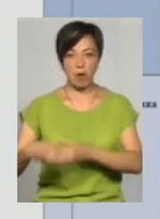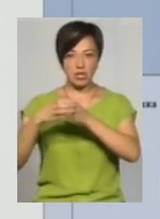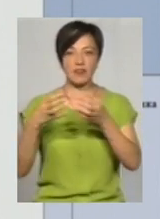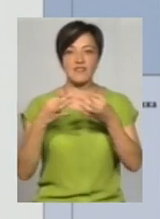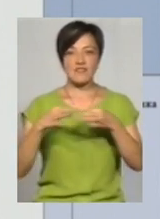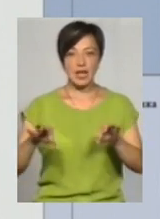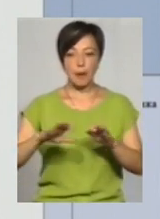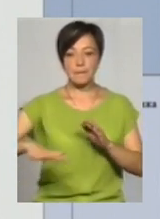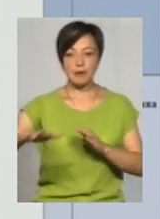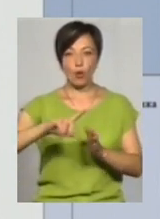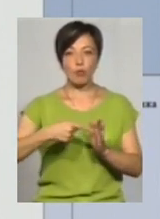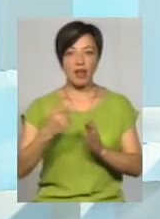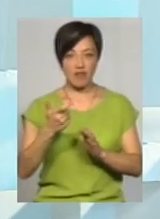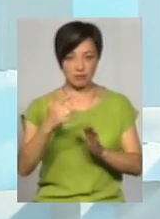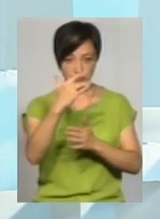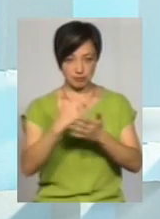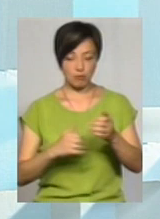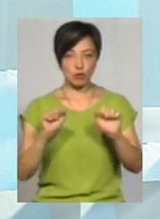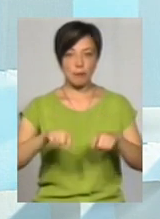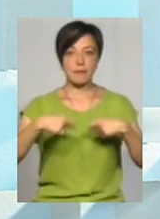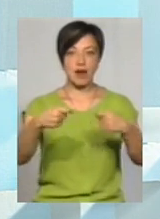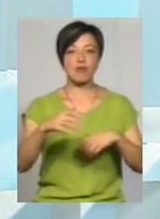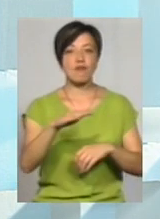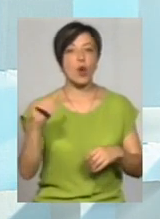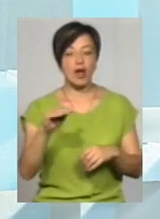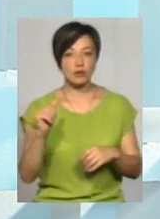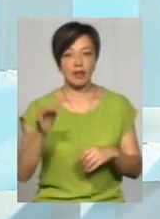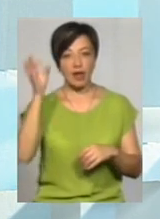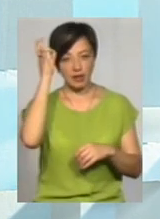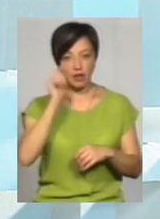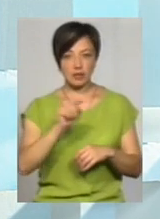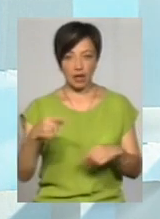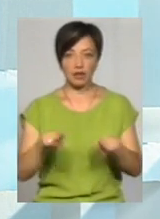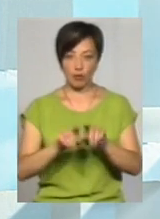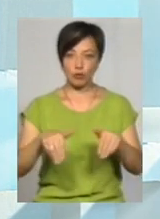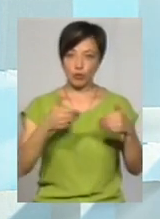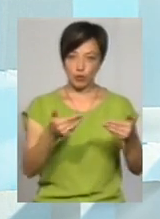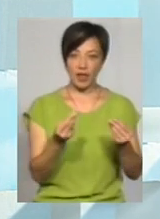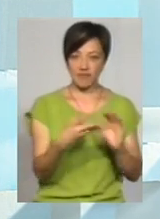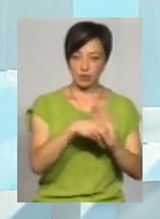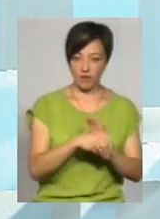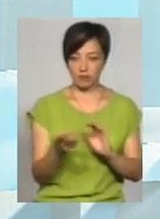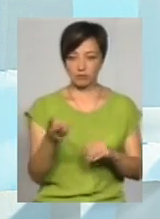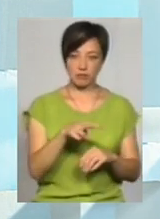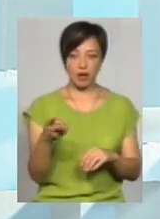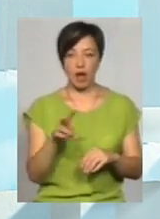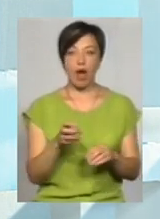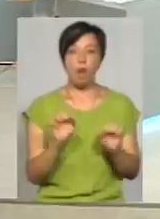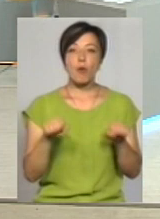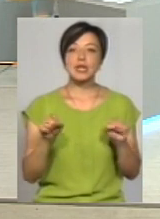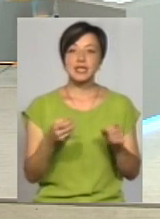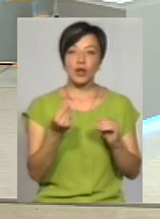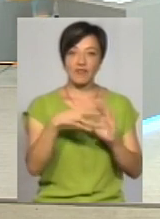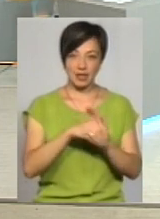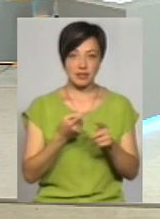приміщень комунальної власності, які можуть бути передані в оренду. Нагадаю, їх також пропонуєте для інвестування. От потенційному інвестору